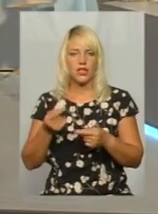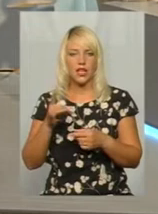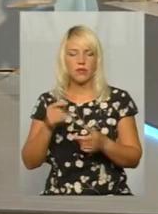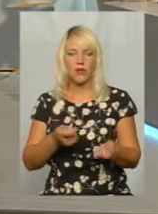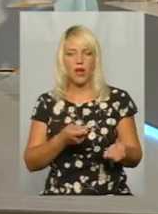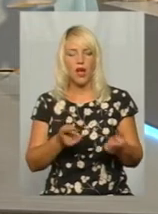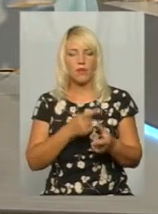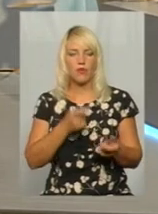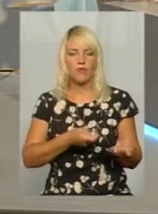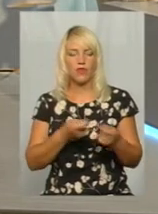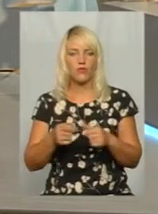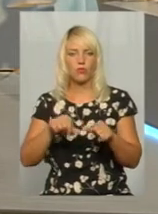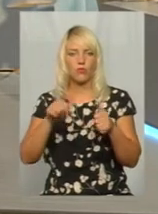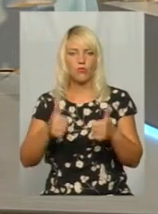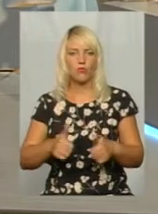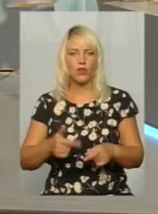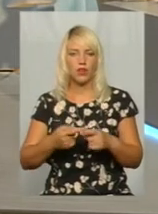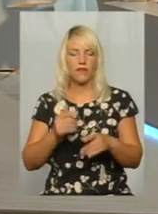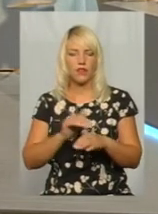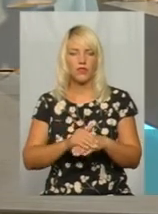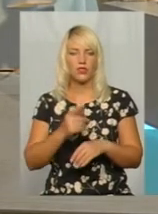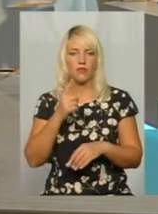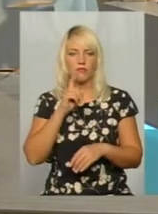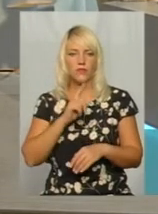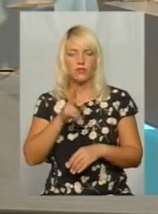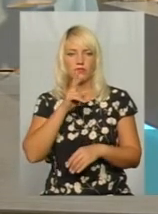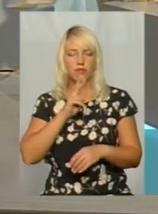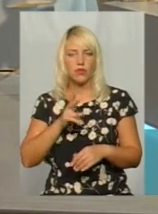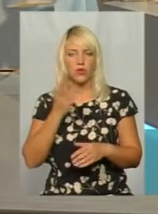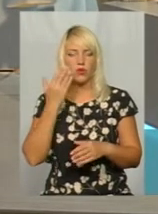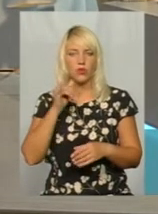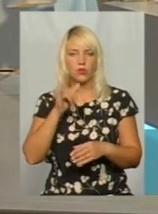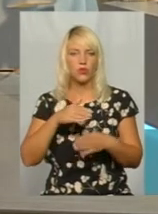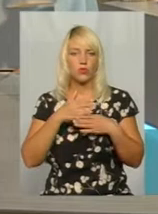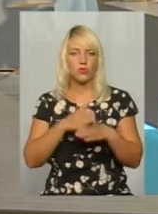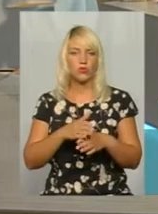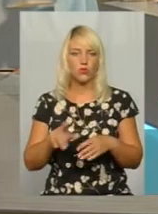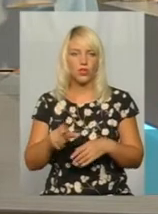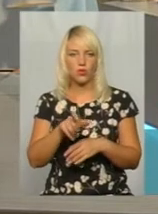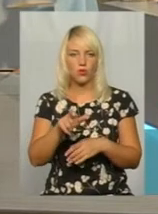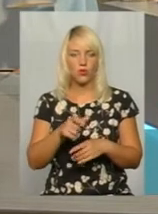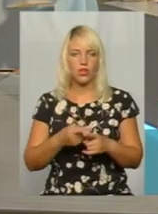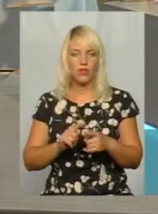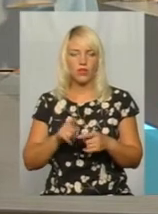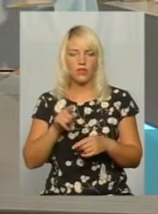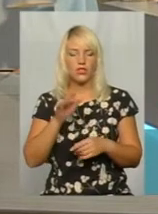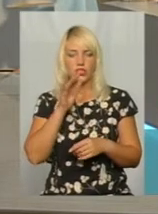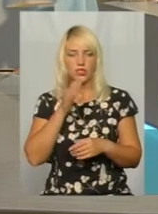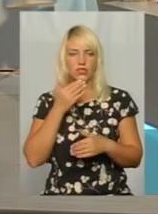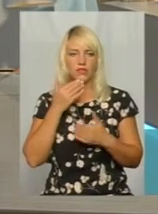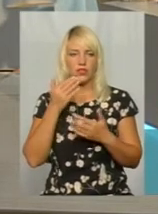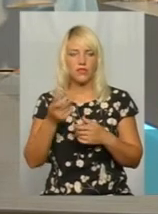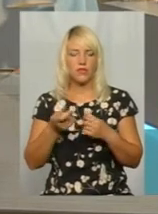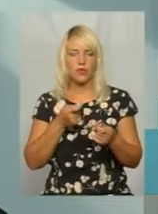буряка. Фактично, там це місяць-два, коли в них руйнуються дороги, вони в цей час звертаються до управління з